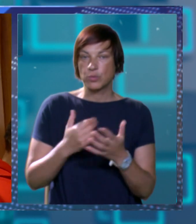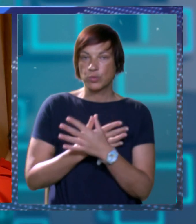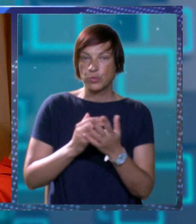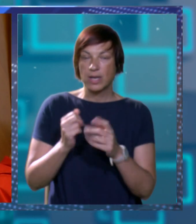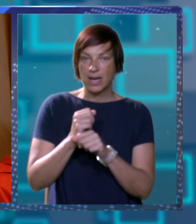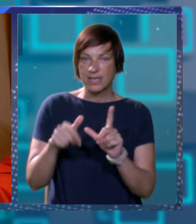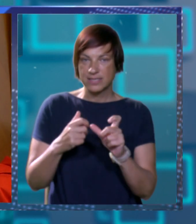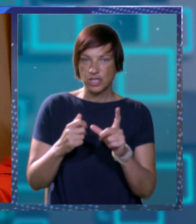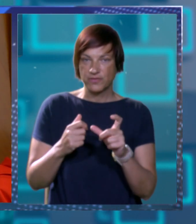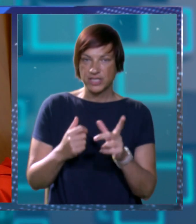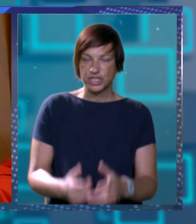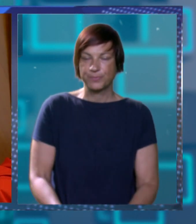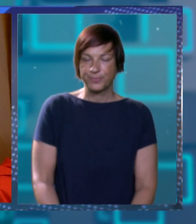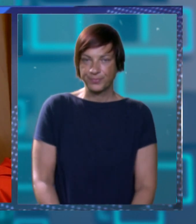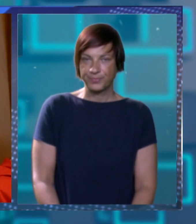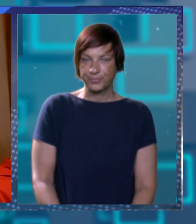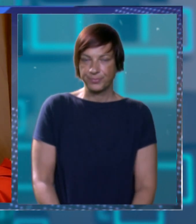monsignor roko glasnović